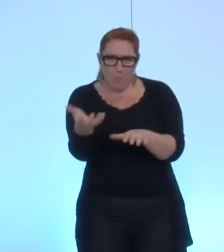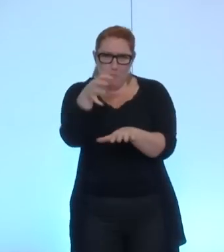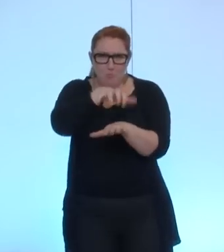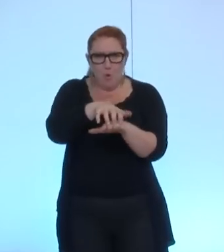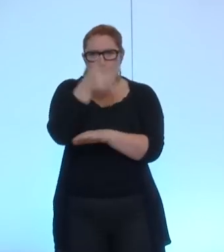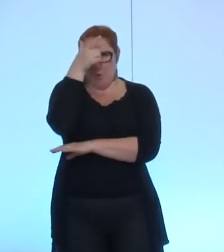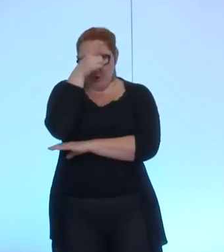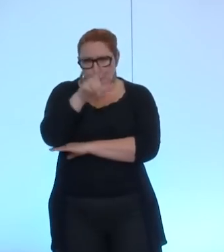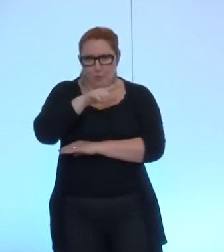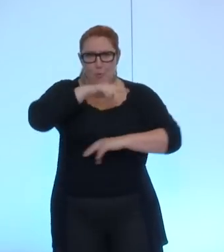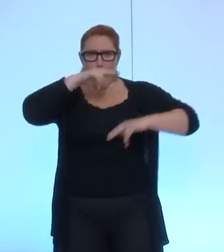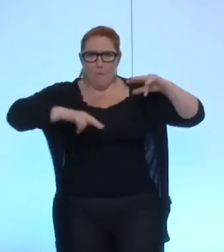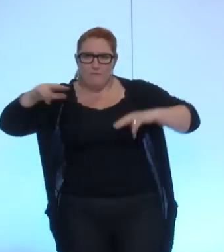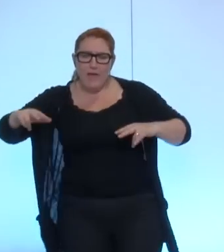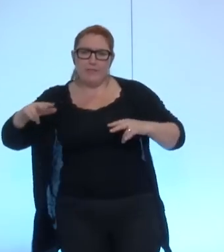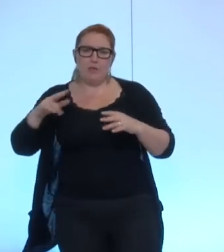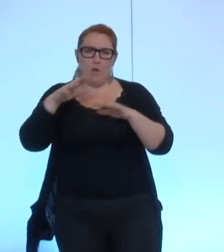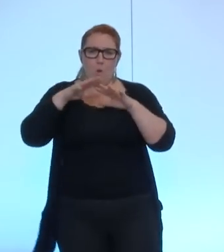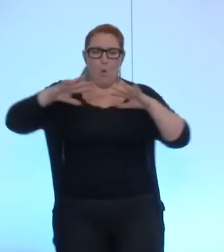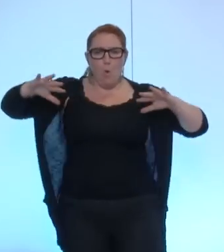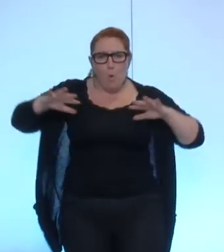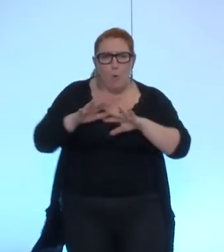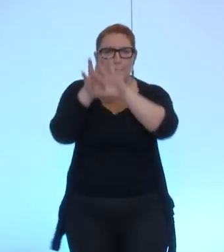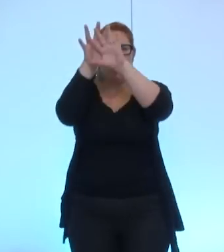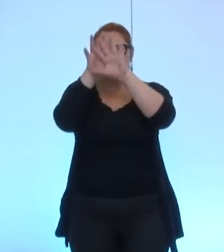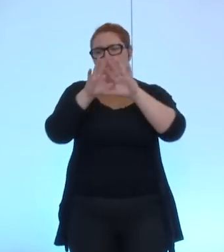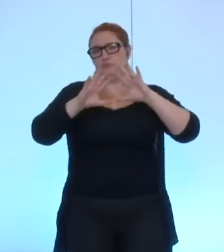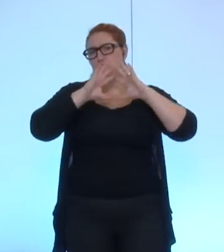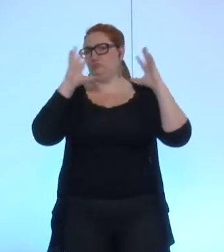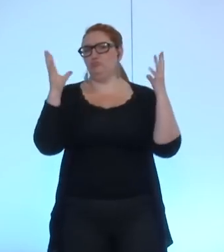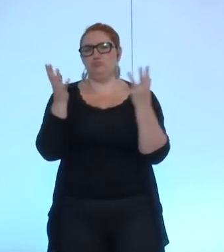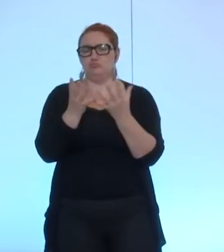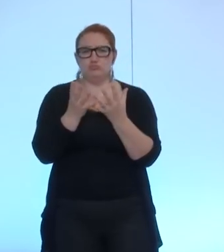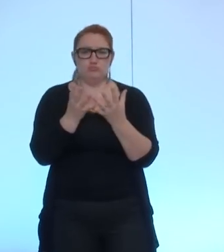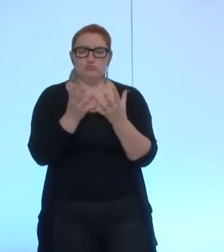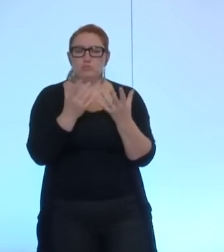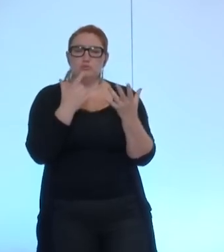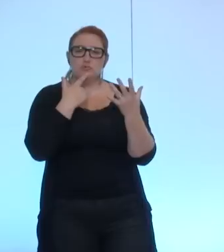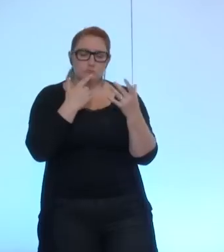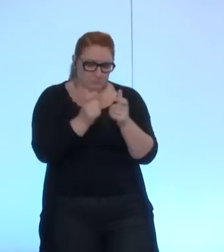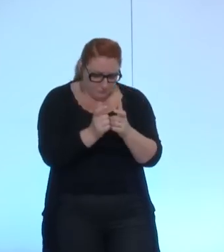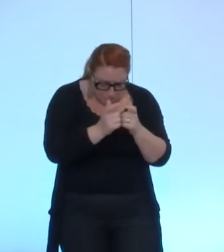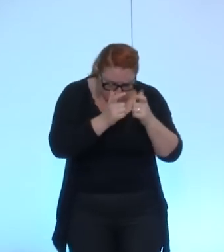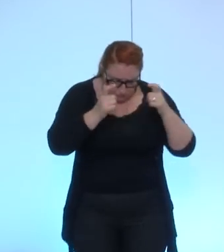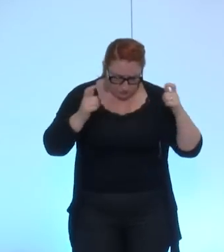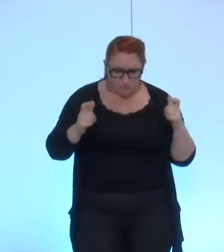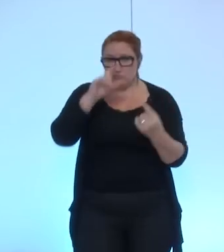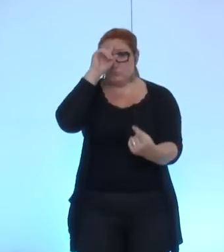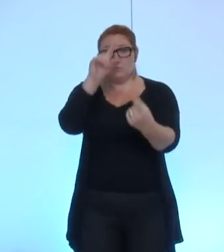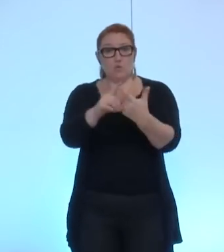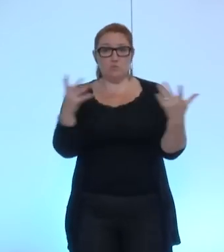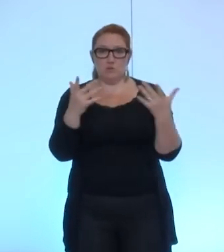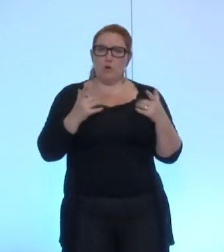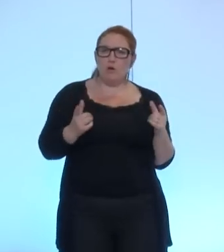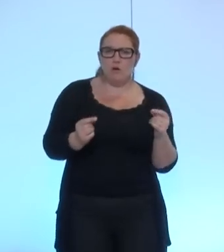Auvergne, Rhône-Alpes. C'est une organisation qui va structurer la recherche